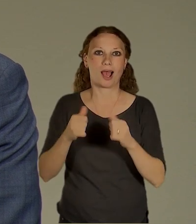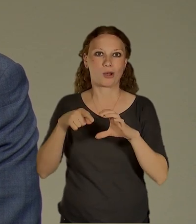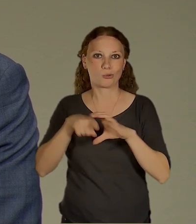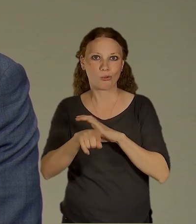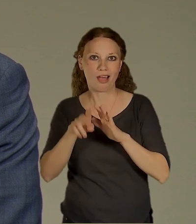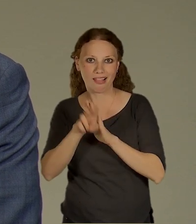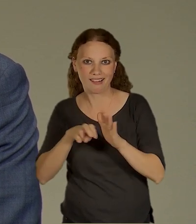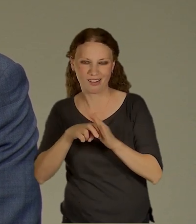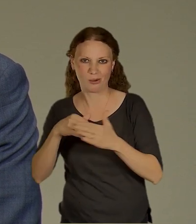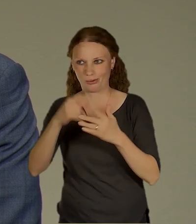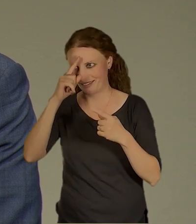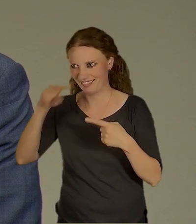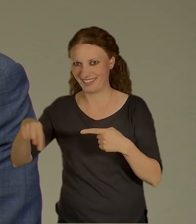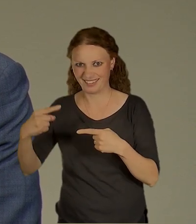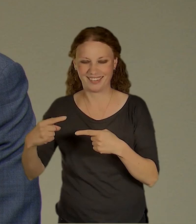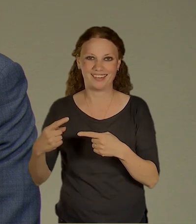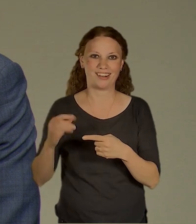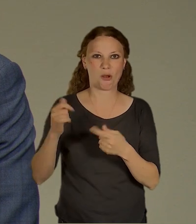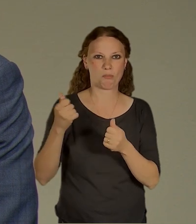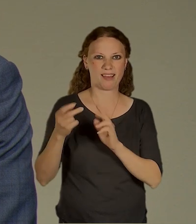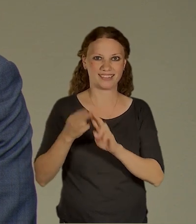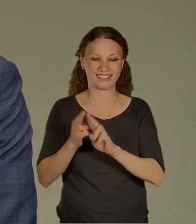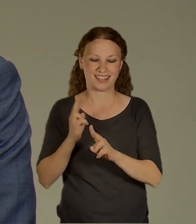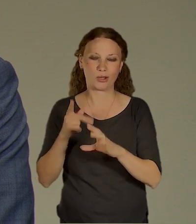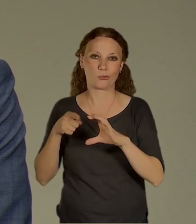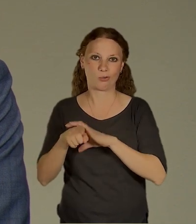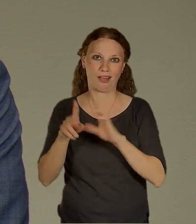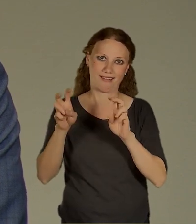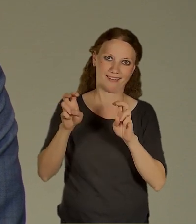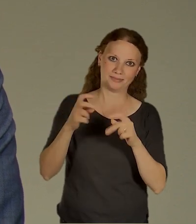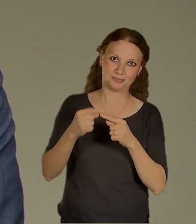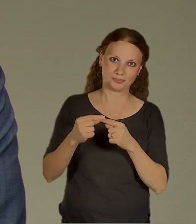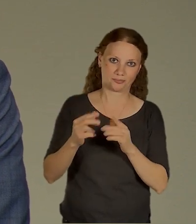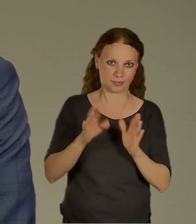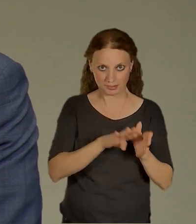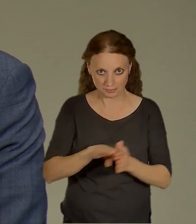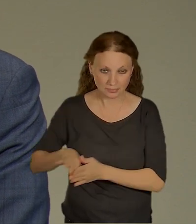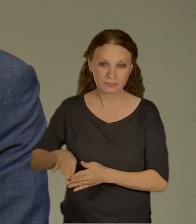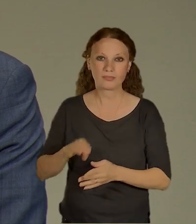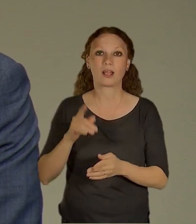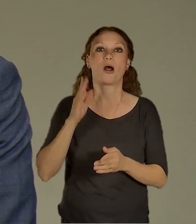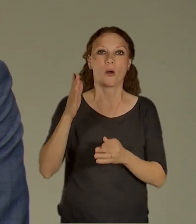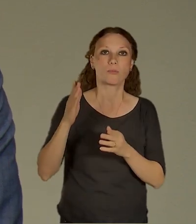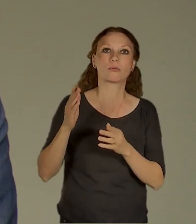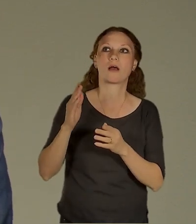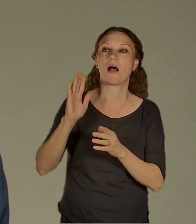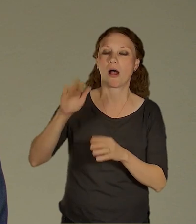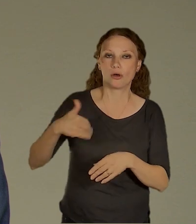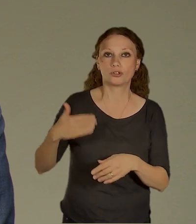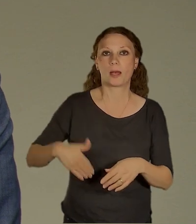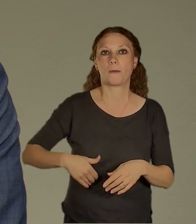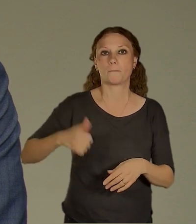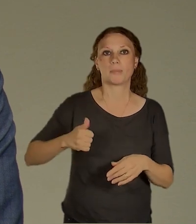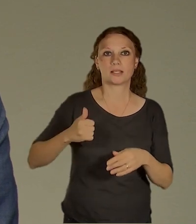to je záležitost, o které se budeme vlastně bavit až s tou vládou nebo s tím ministrem dopravy a s tím ministrem